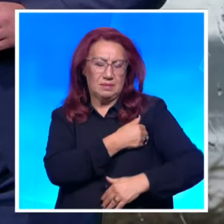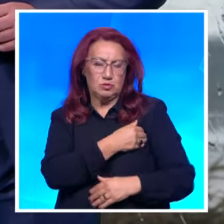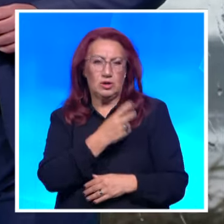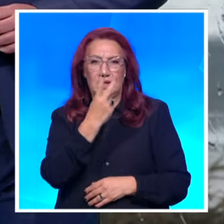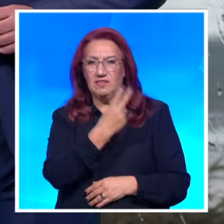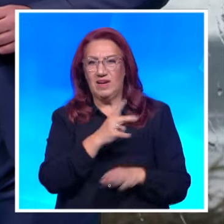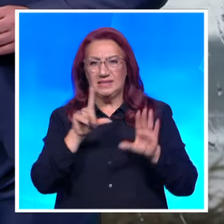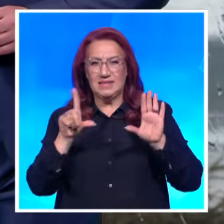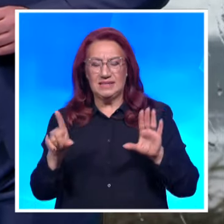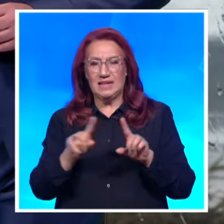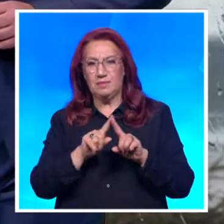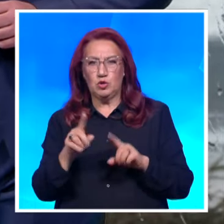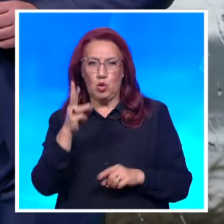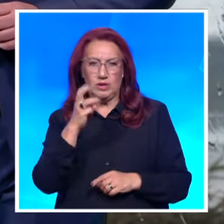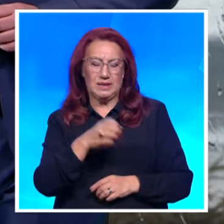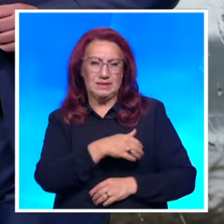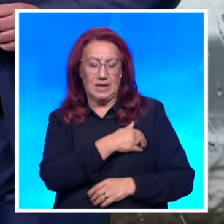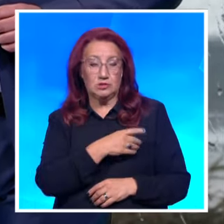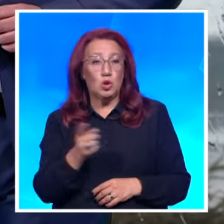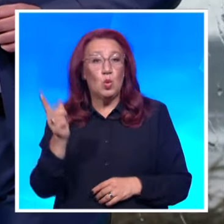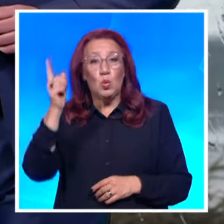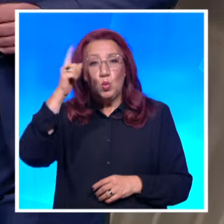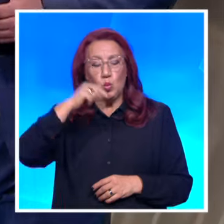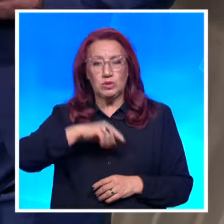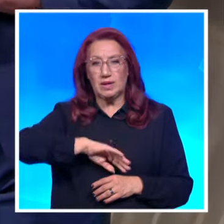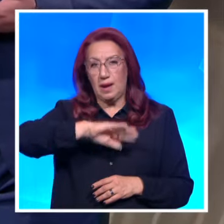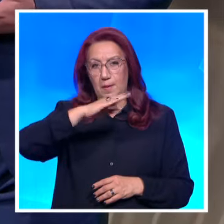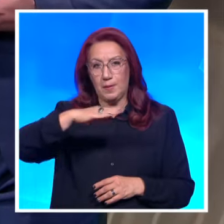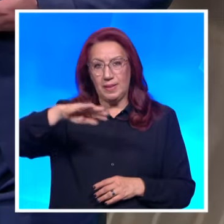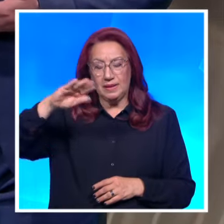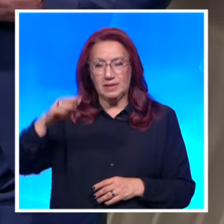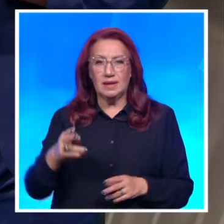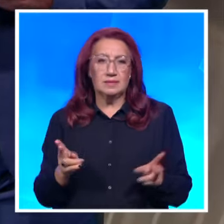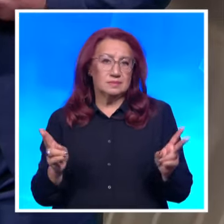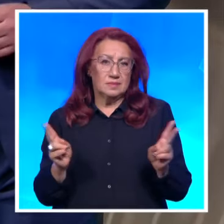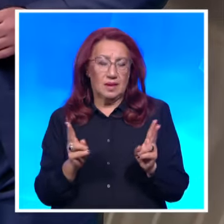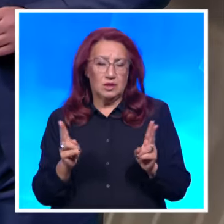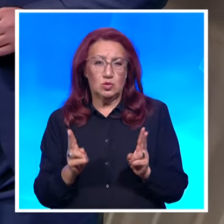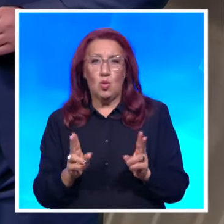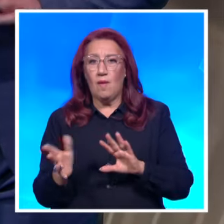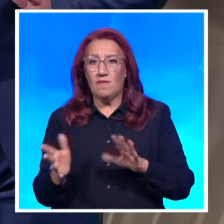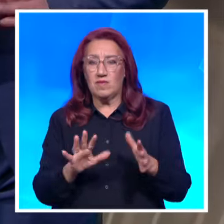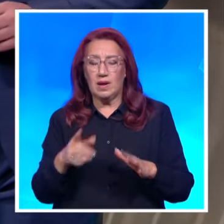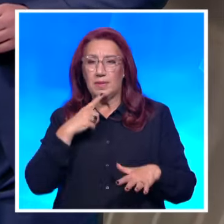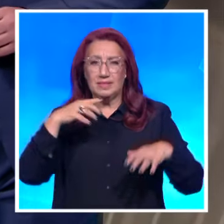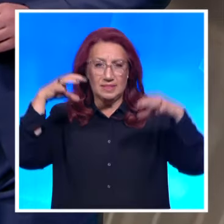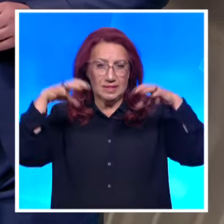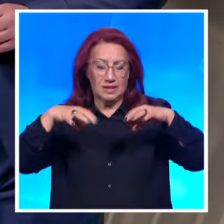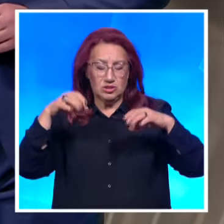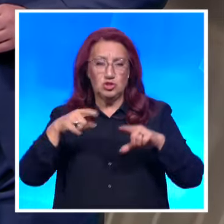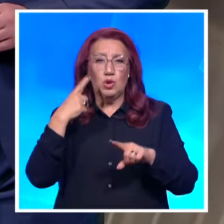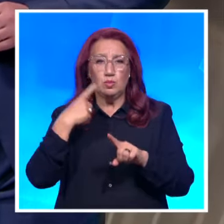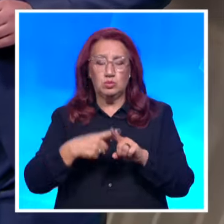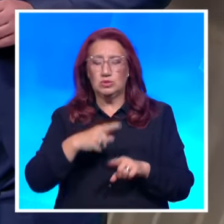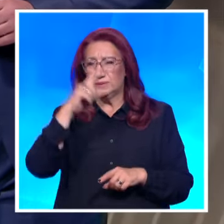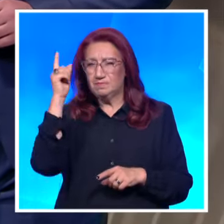и 30 градуса. Утре в планините краткотрайни, време на интензивни дъждове и грамотевишни бури плюс опасност от